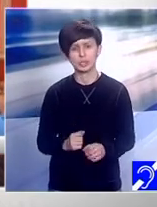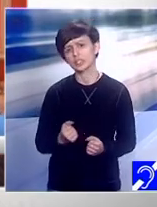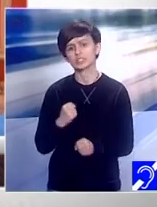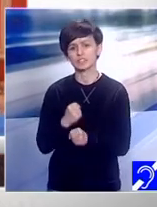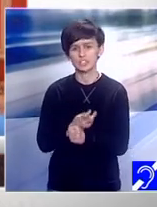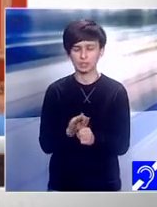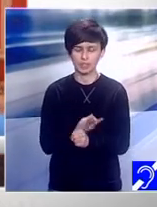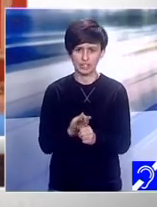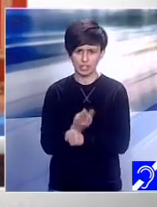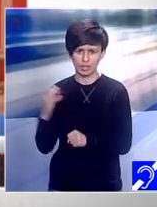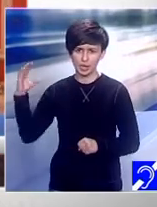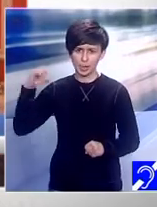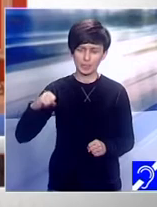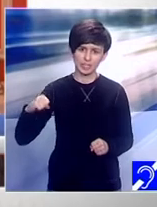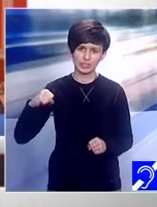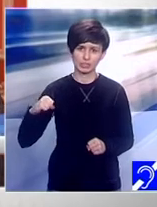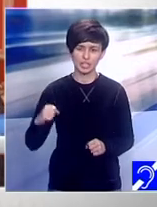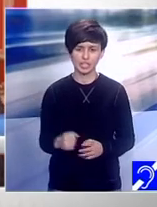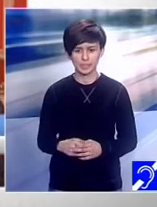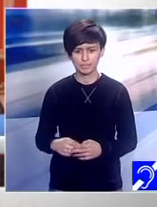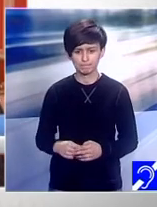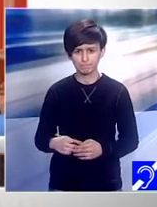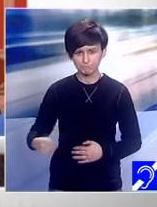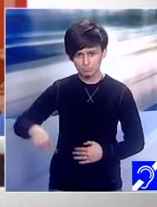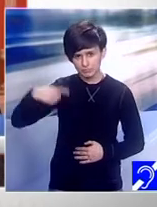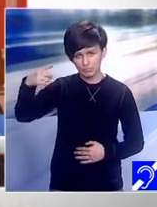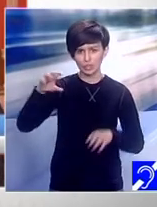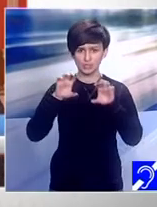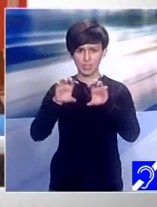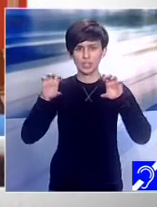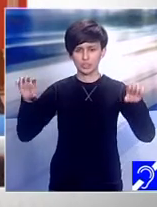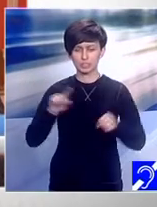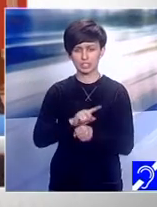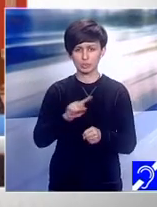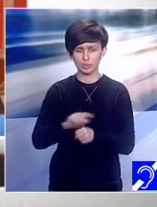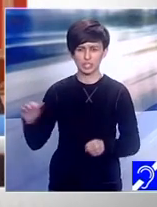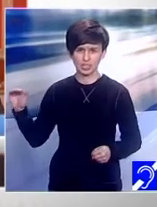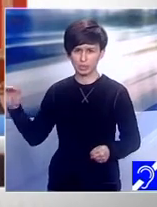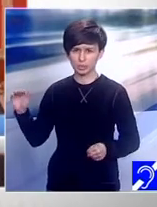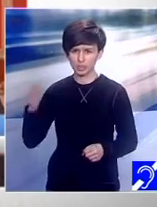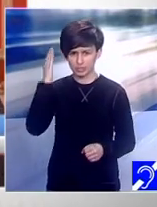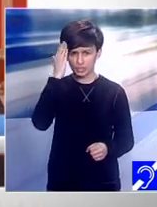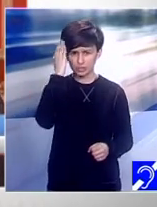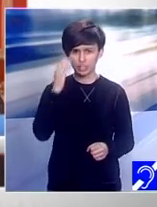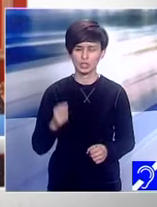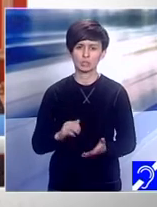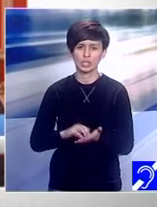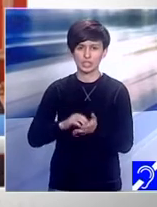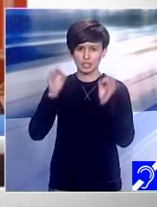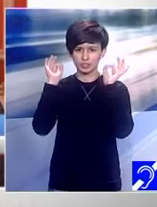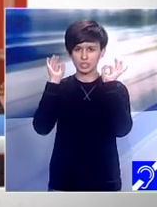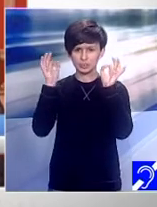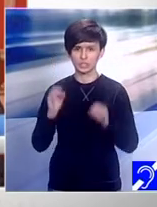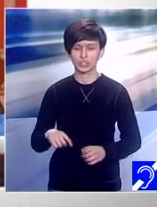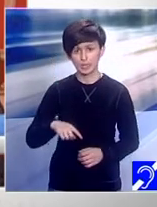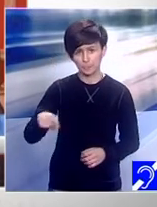Va fi o expoziție cu lucrări ale copiilor din școlile pentru elevi cu nevoi speciale și sperăm